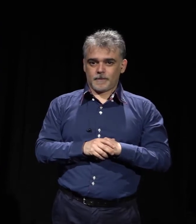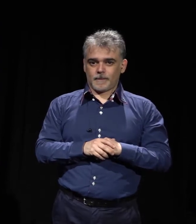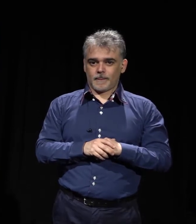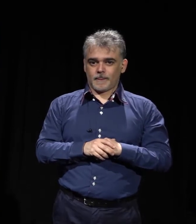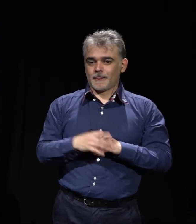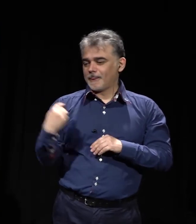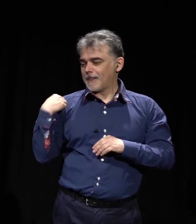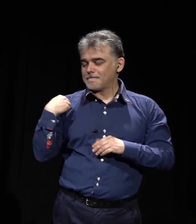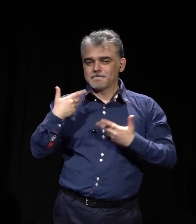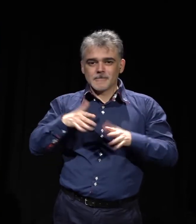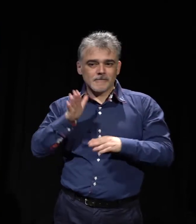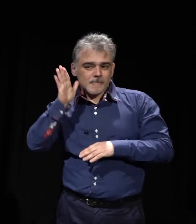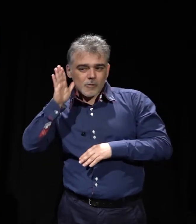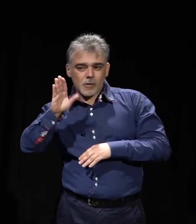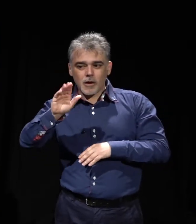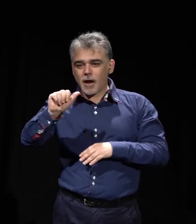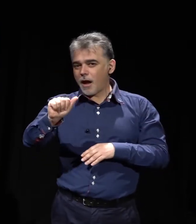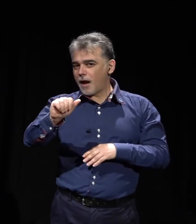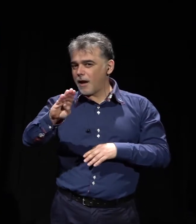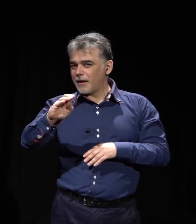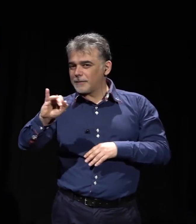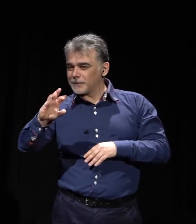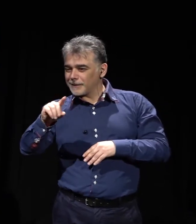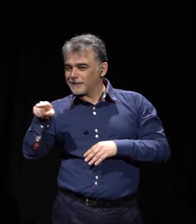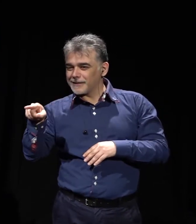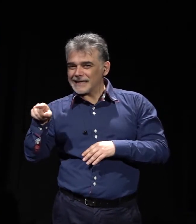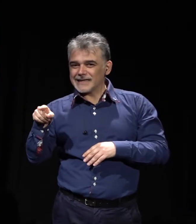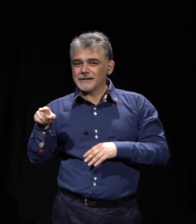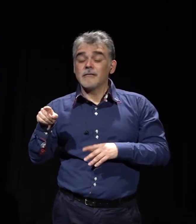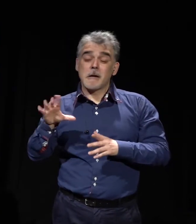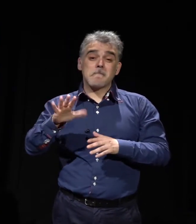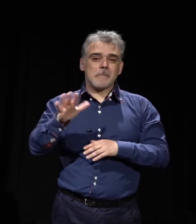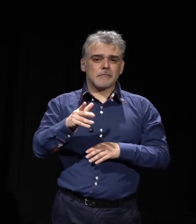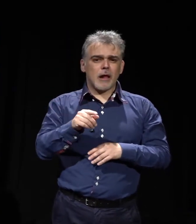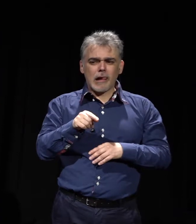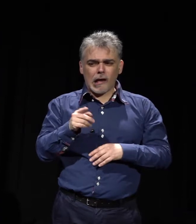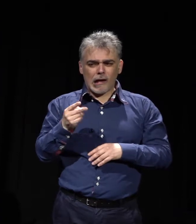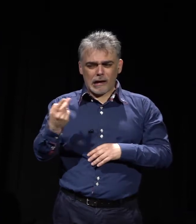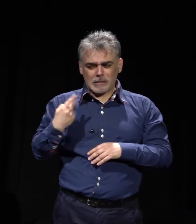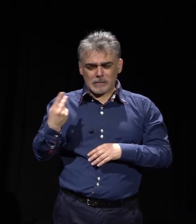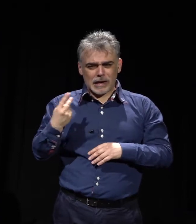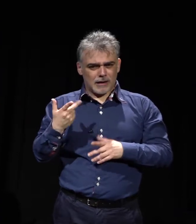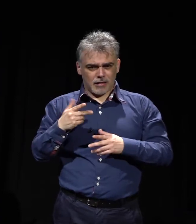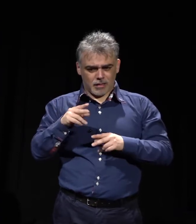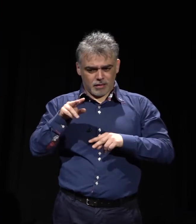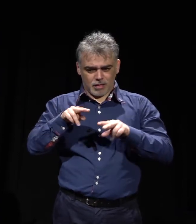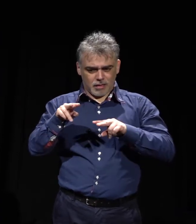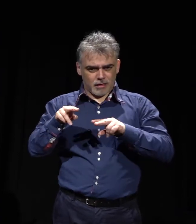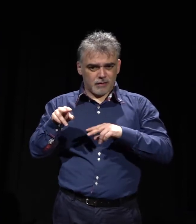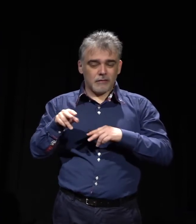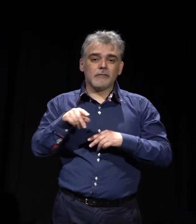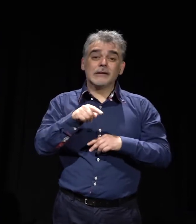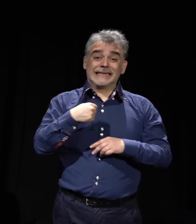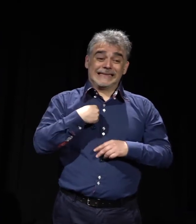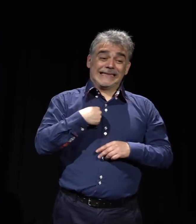confused, very understandably. I work for the British Council, which is the UK's